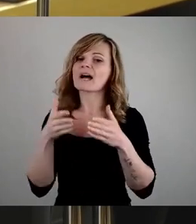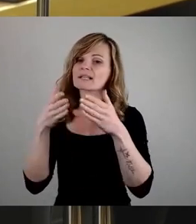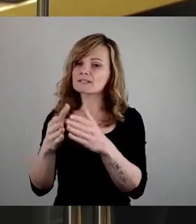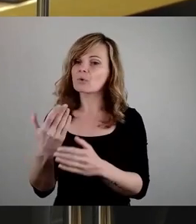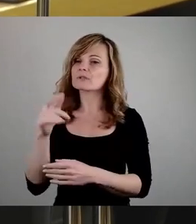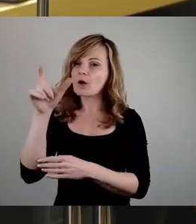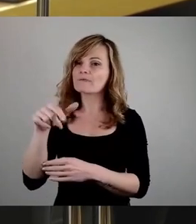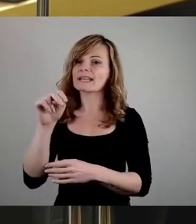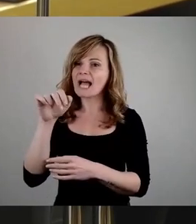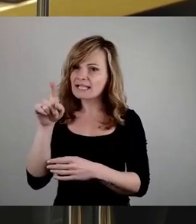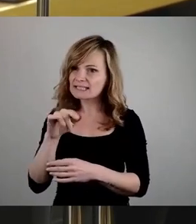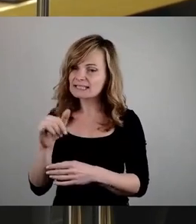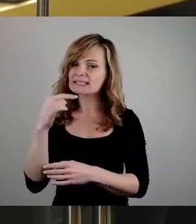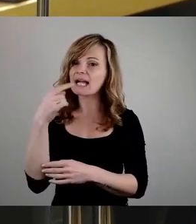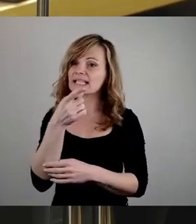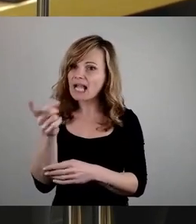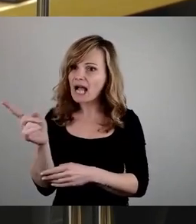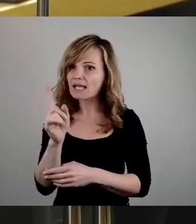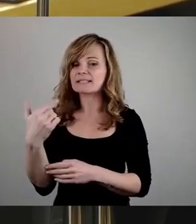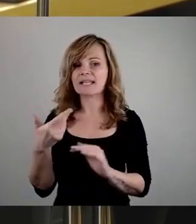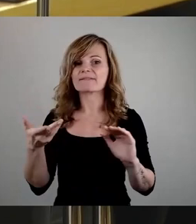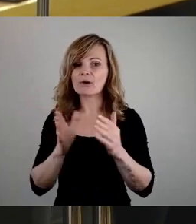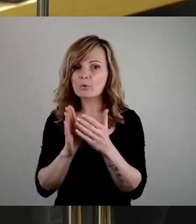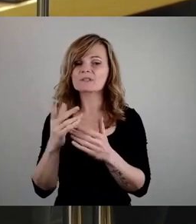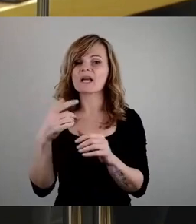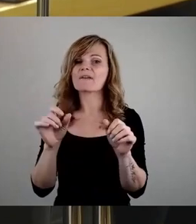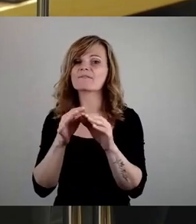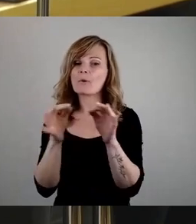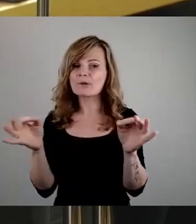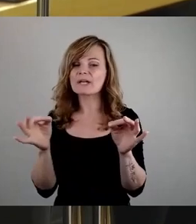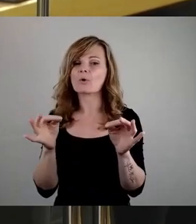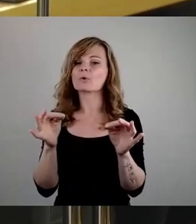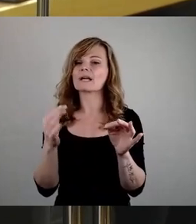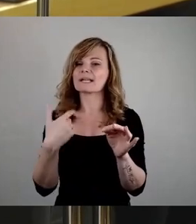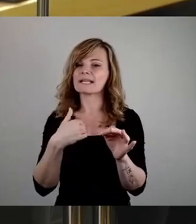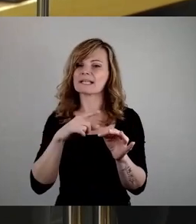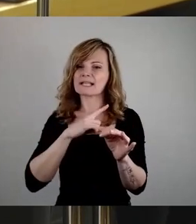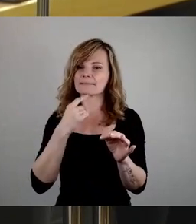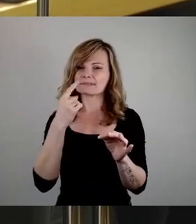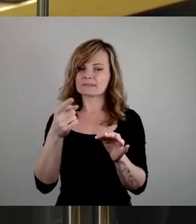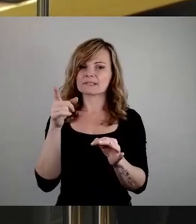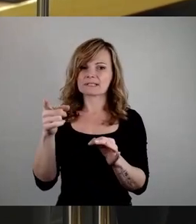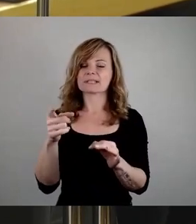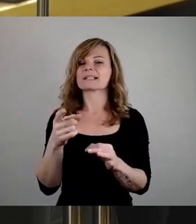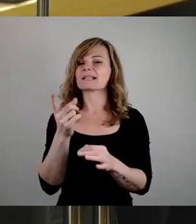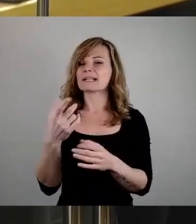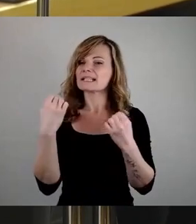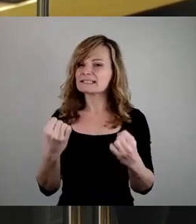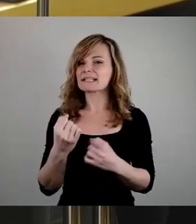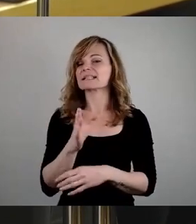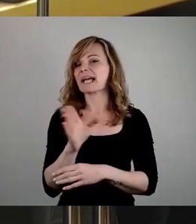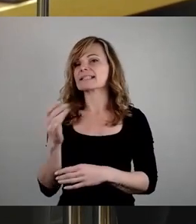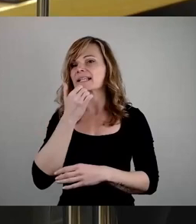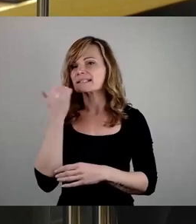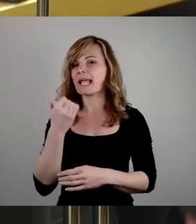bezeichnet habe, dann ist es eine verkürzende Formulierung dafür, dass Sie eine gesichert rechtsextreme Partei